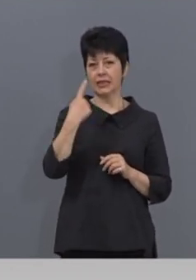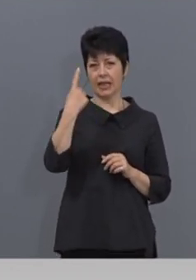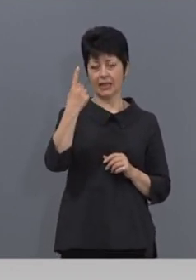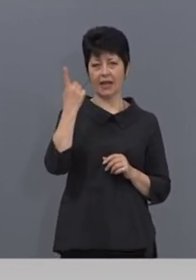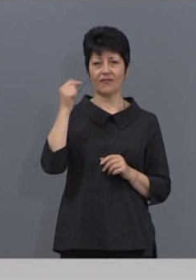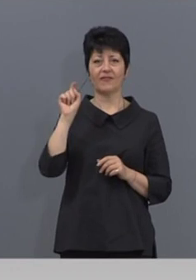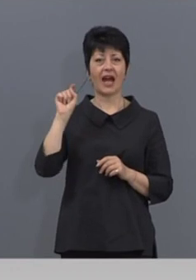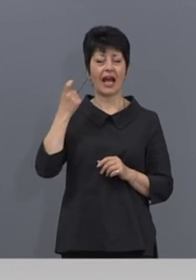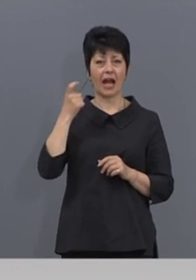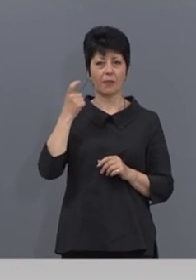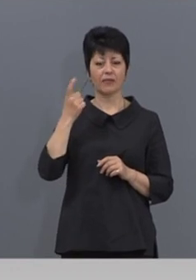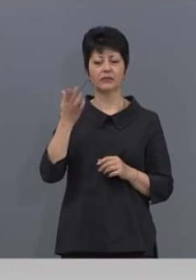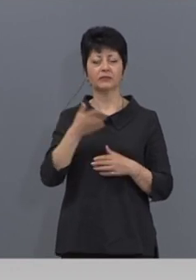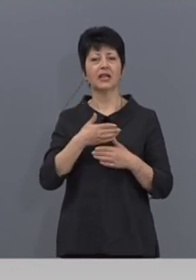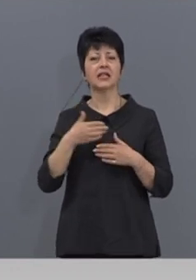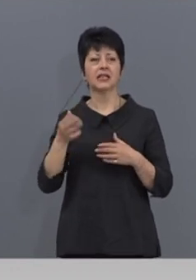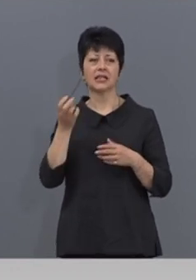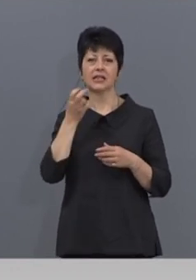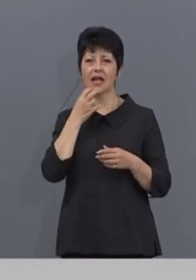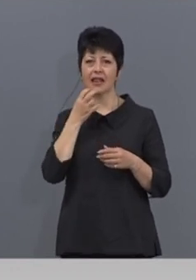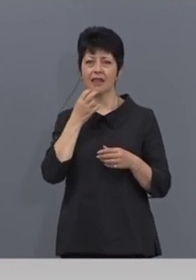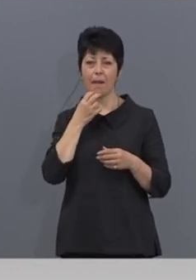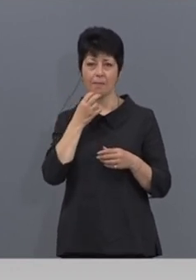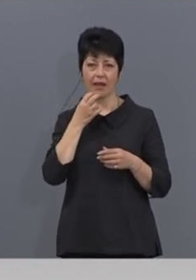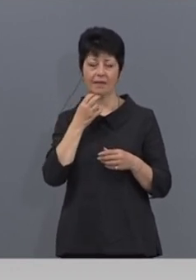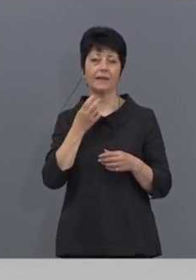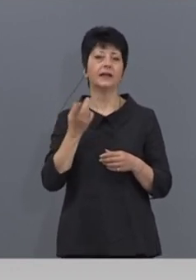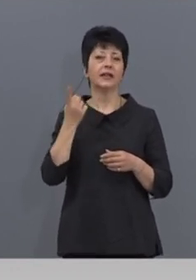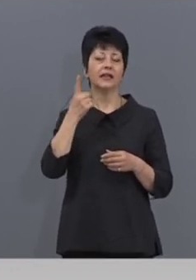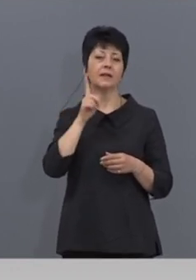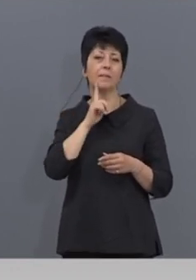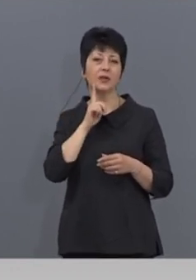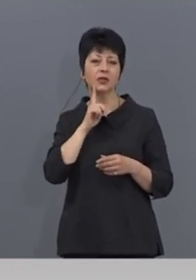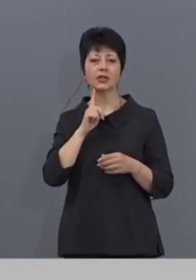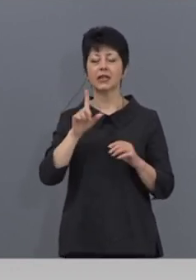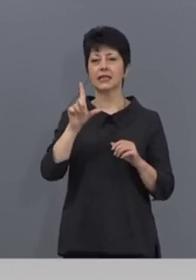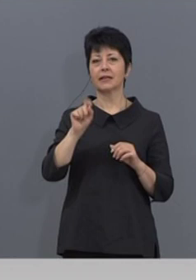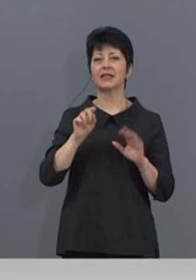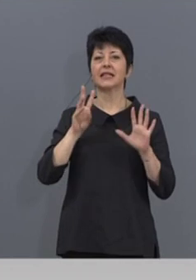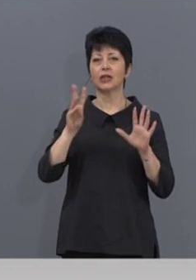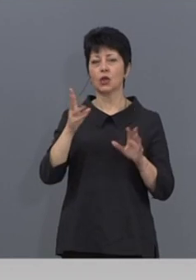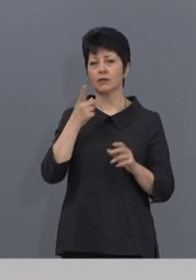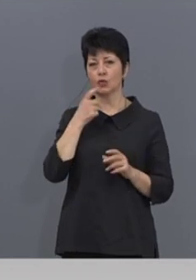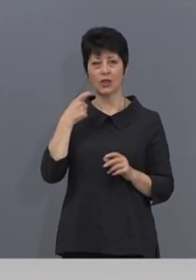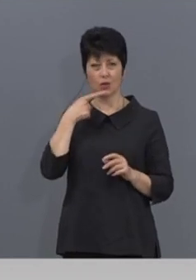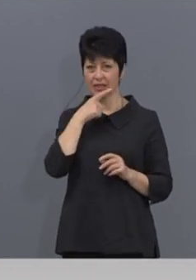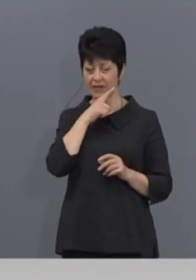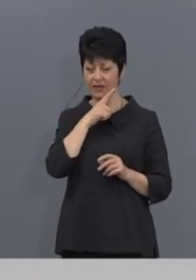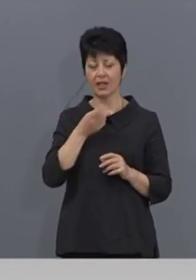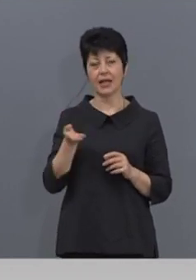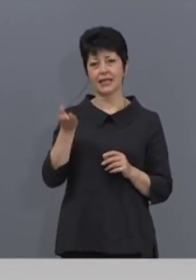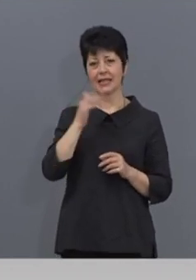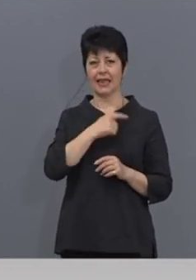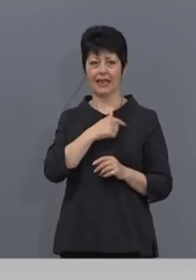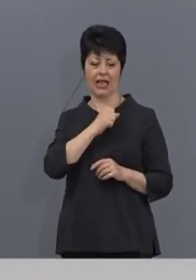предрожаващи диабет и артериална хипертония и мъж на 78 години от Сливен след прекаране